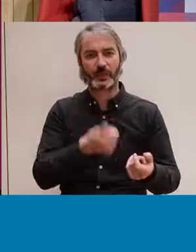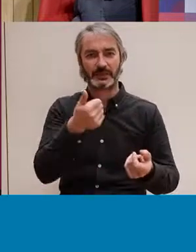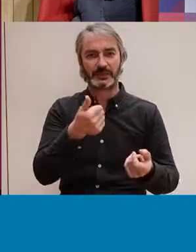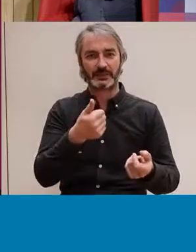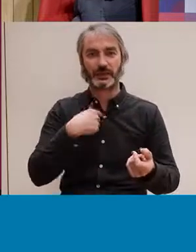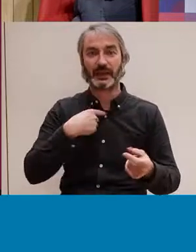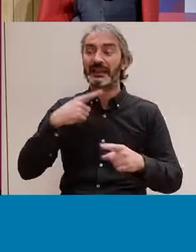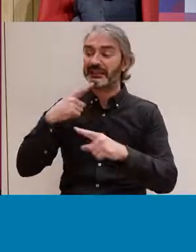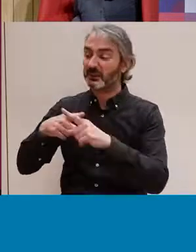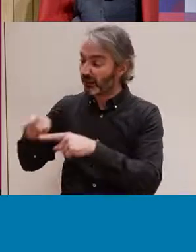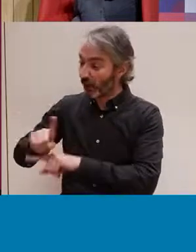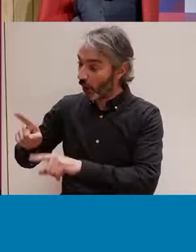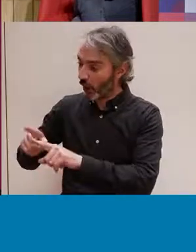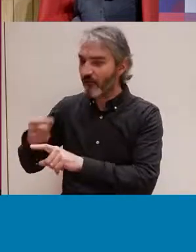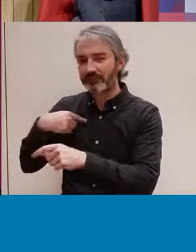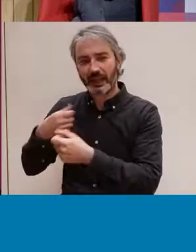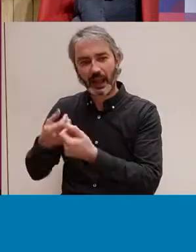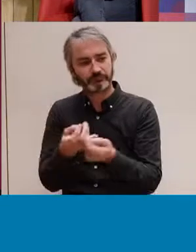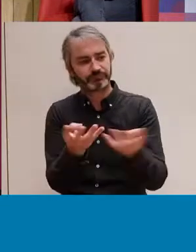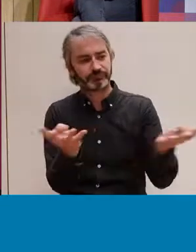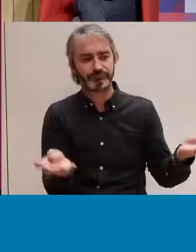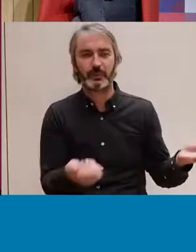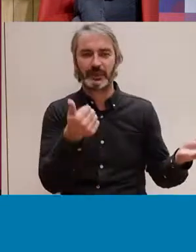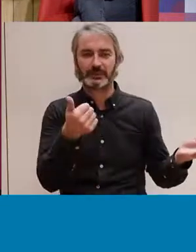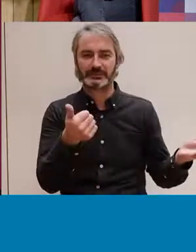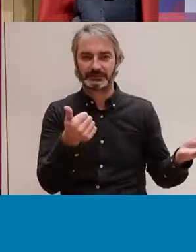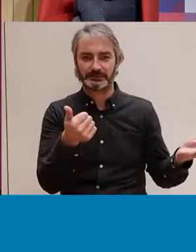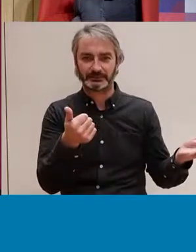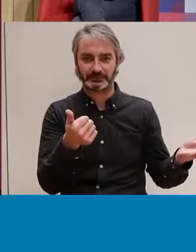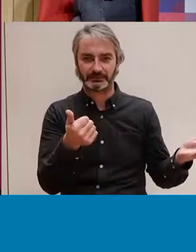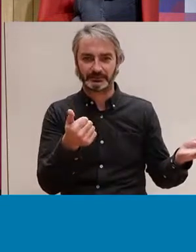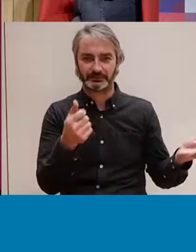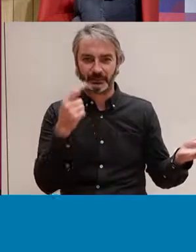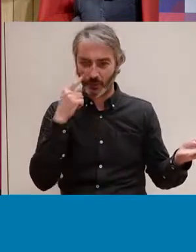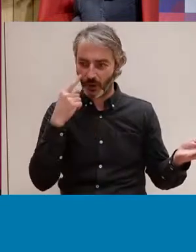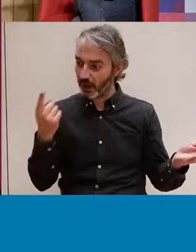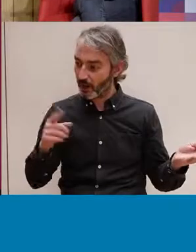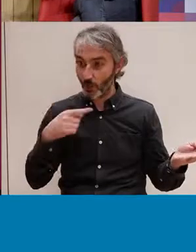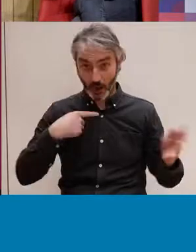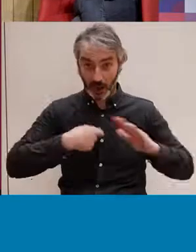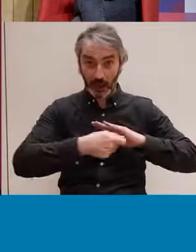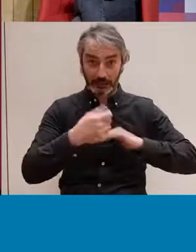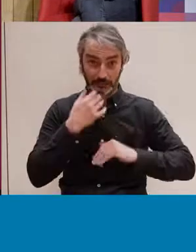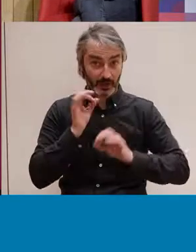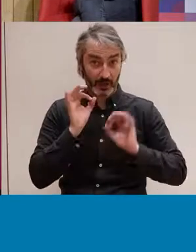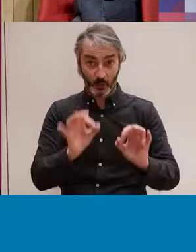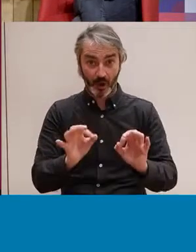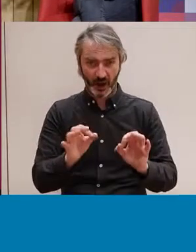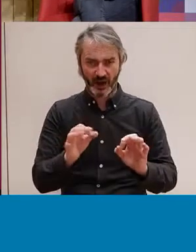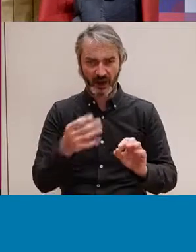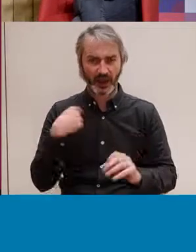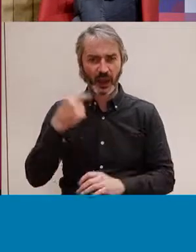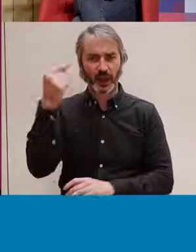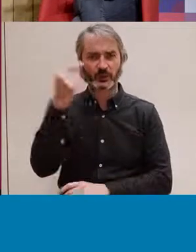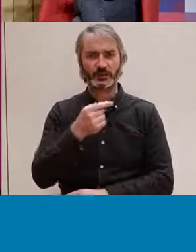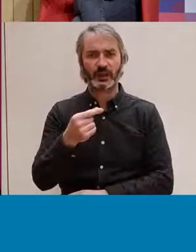això, què és la sexualitat? Doncs poder obrir aquest ventall com ensenyar totes aquestes cartes que al final són 40